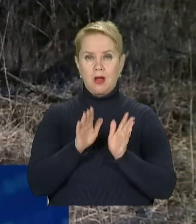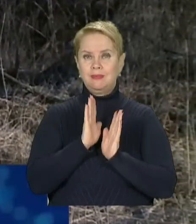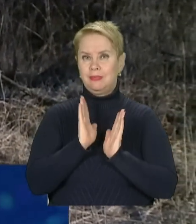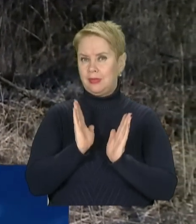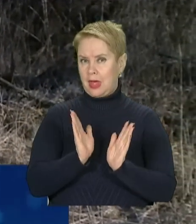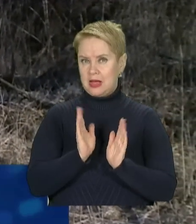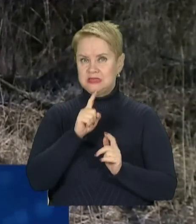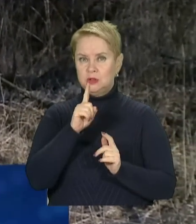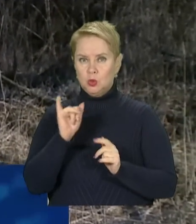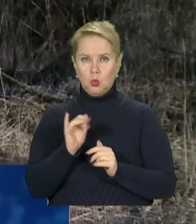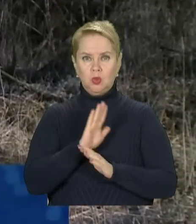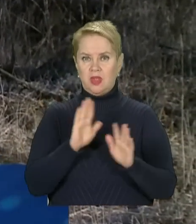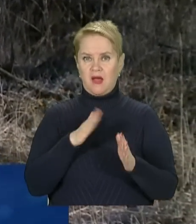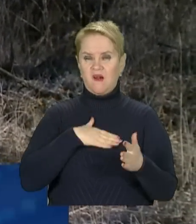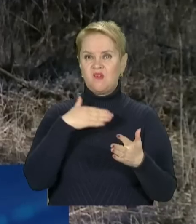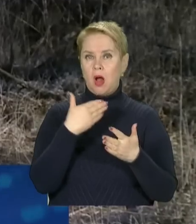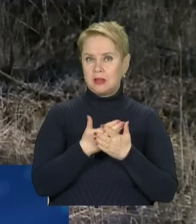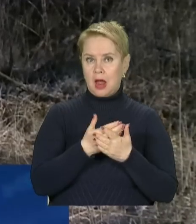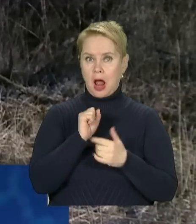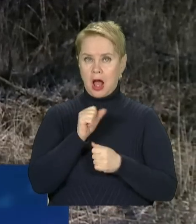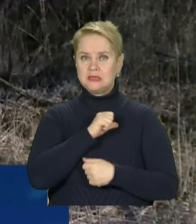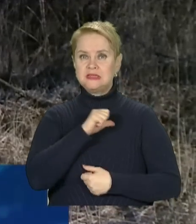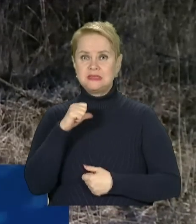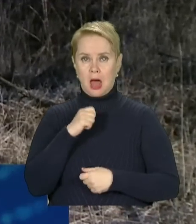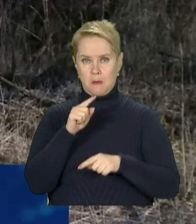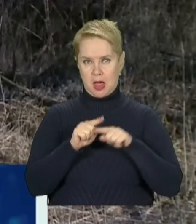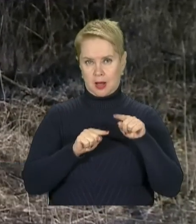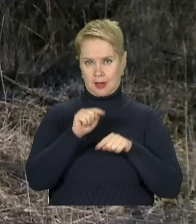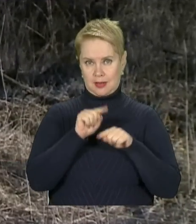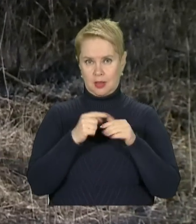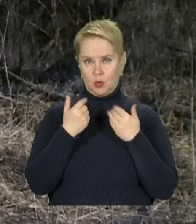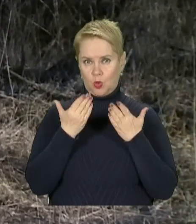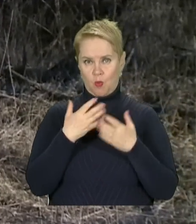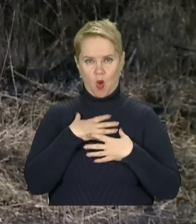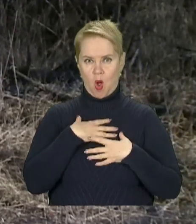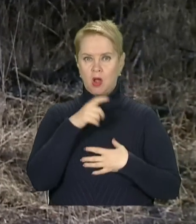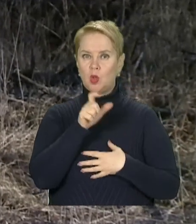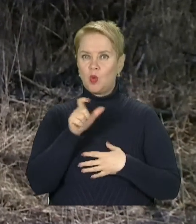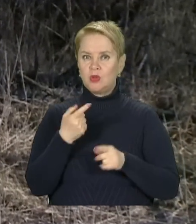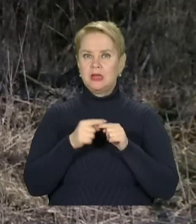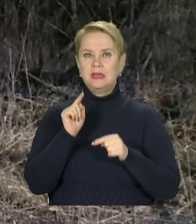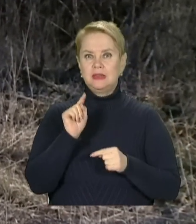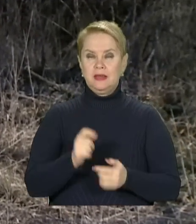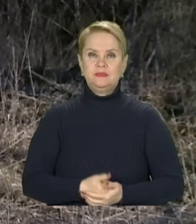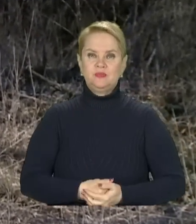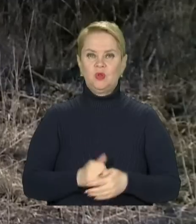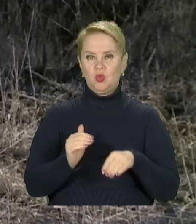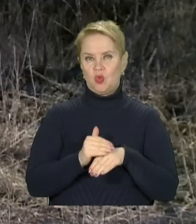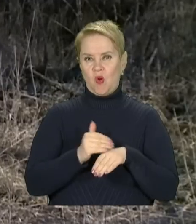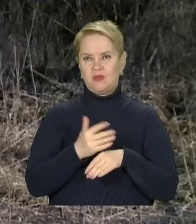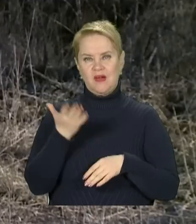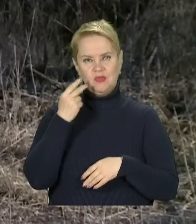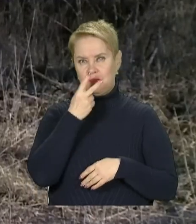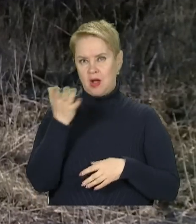ЗСУ, не волонтери, а саме рідні. Рідні тобі і кохані люди, яких ти довгий час не